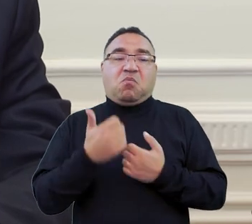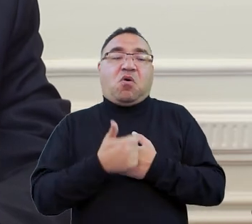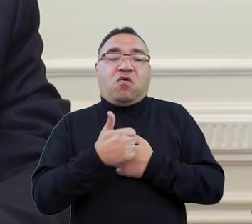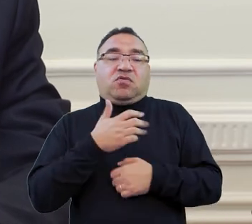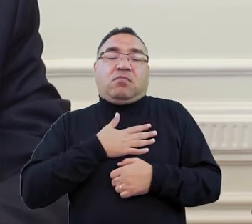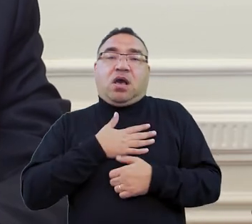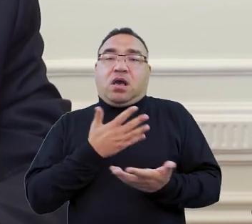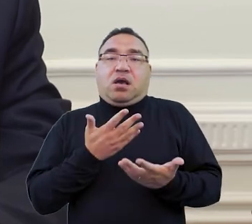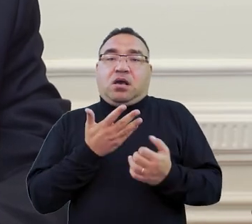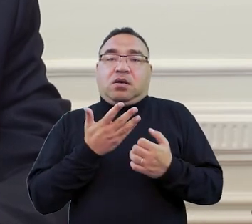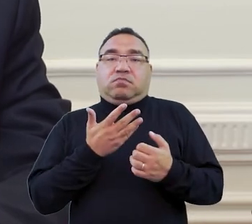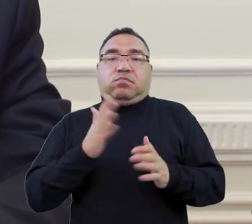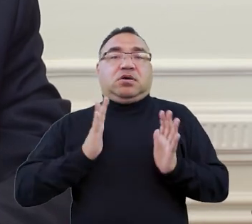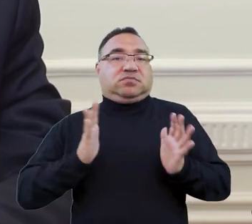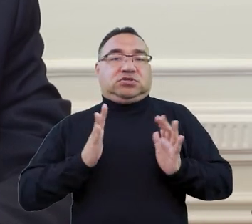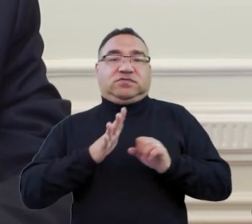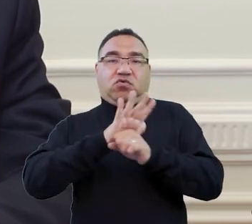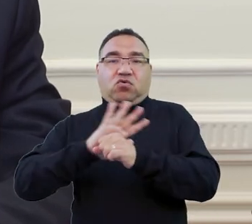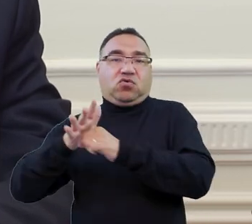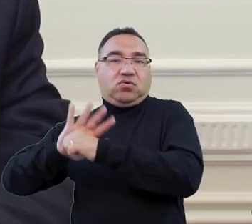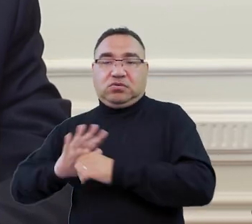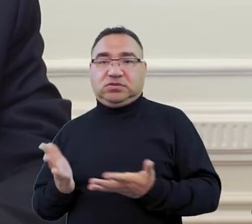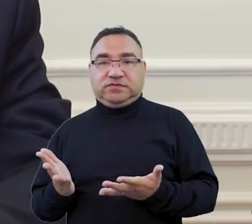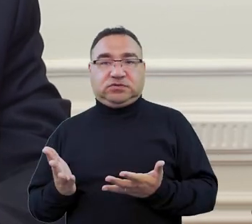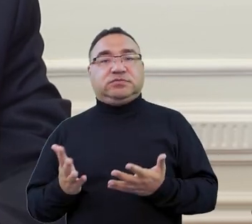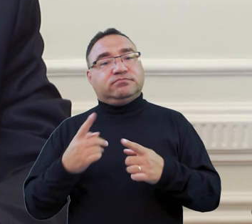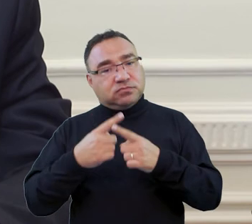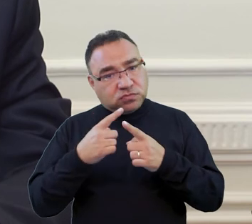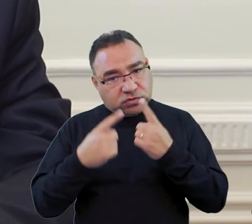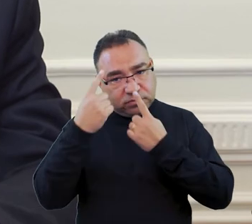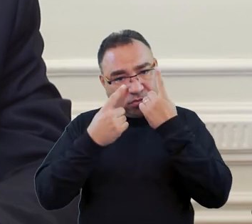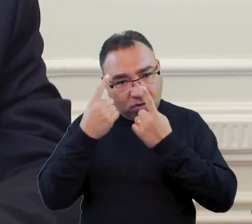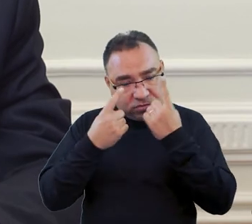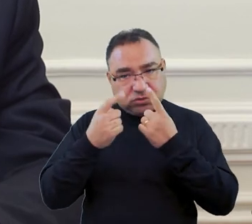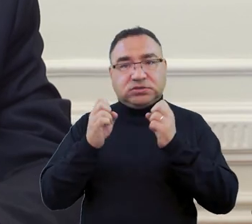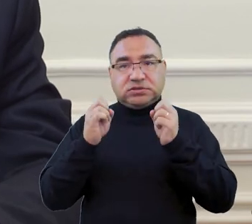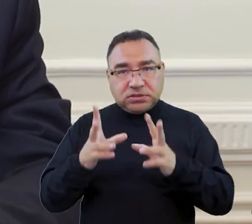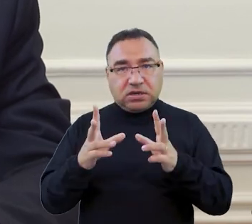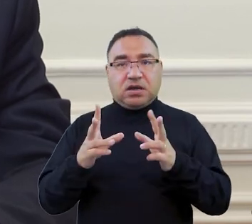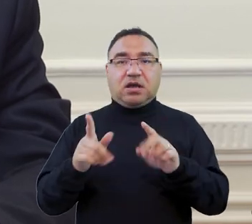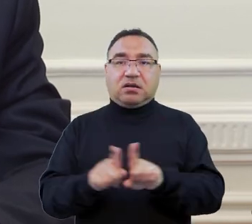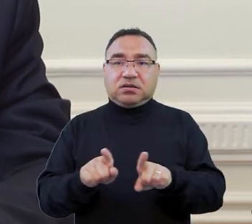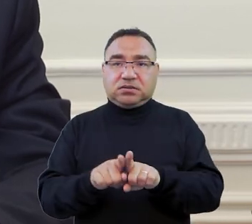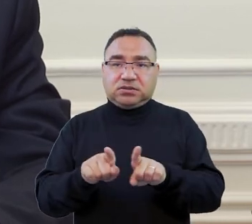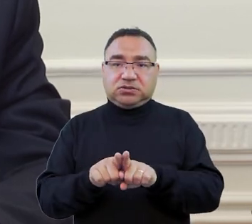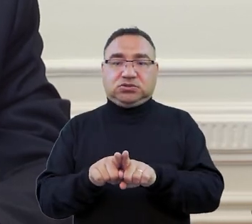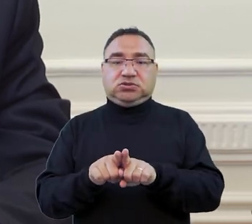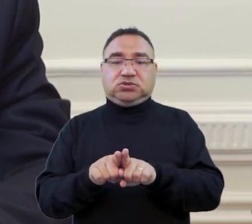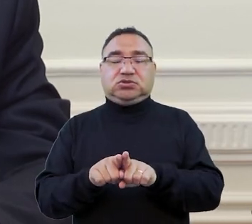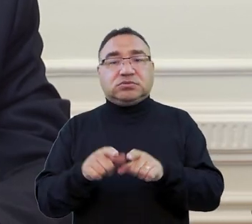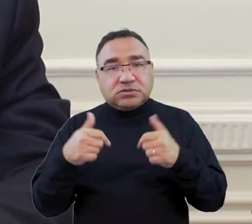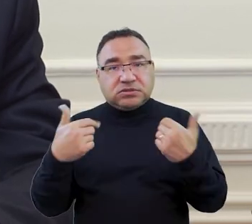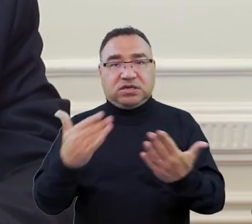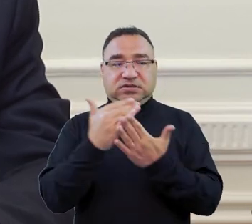tymi wymogami bezpieczeństwa żeby rzeczywiście znowu z troską ale takie